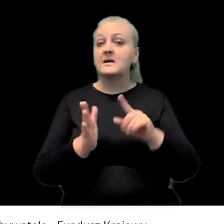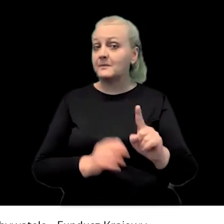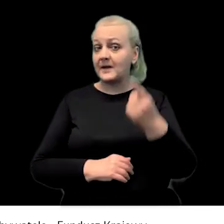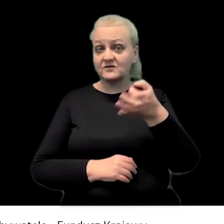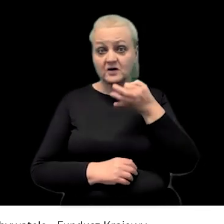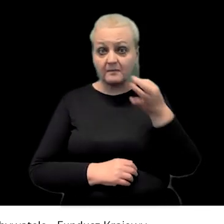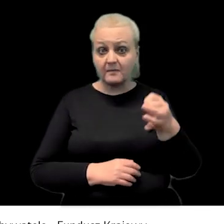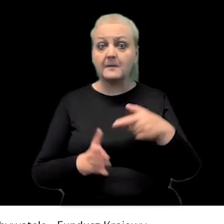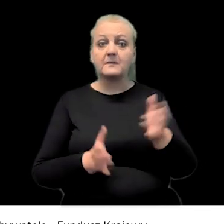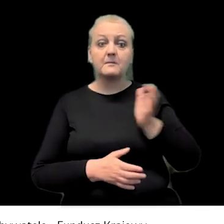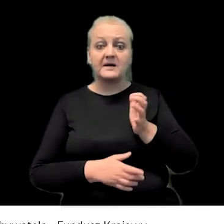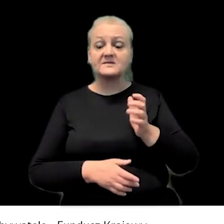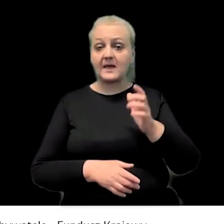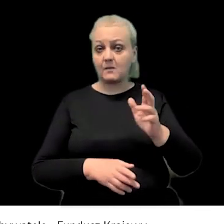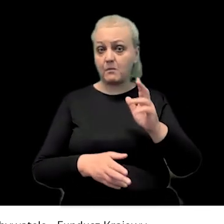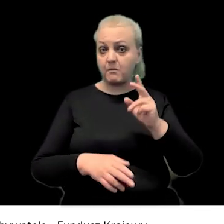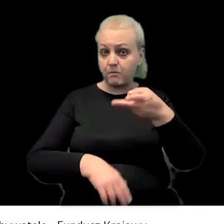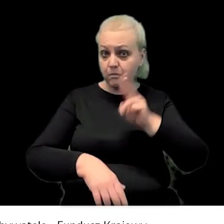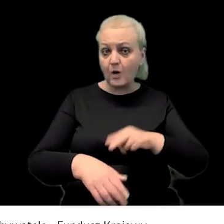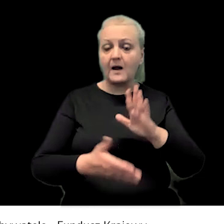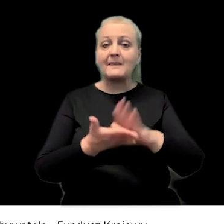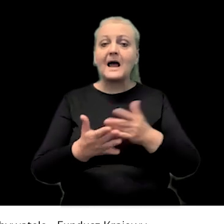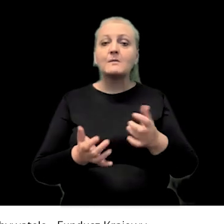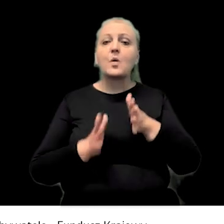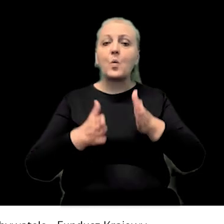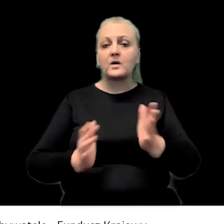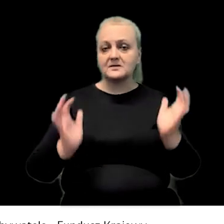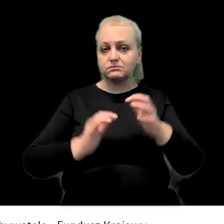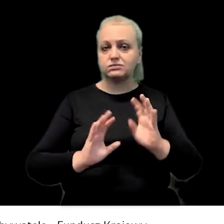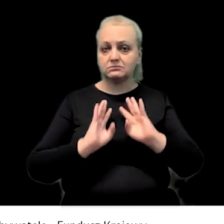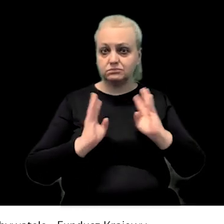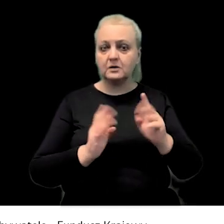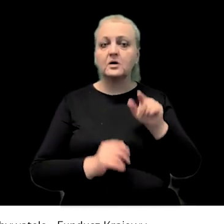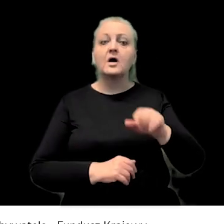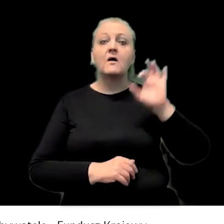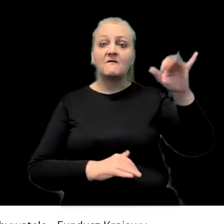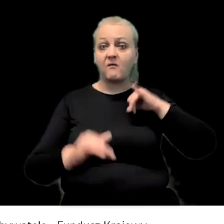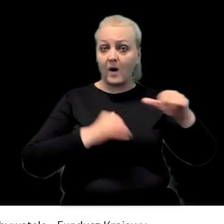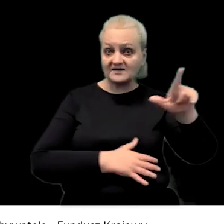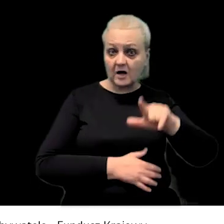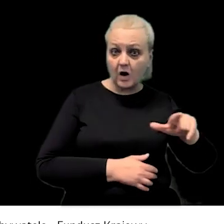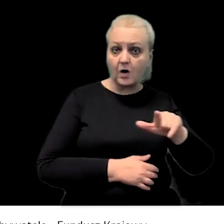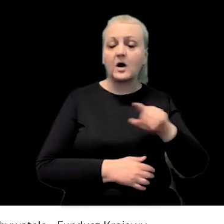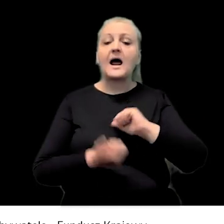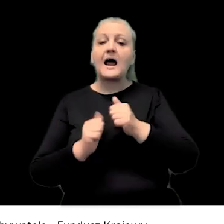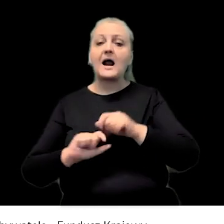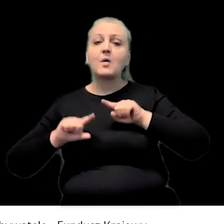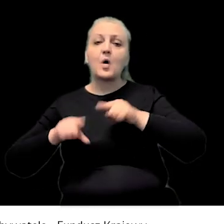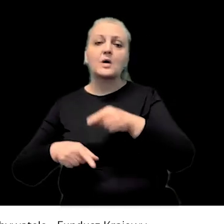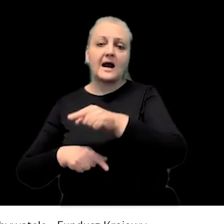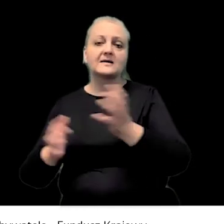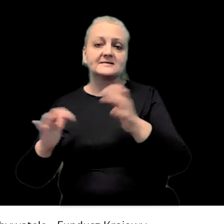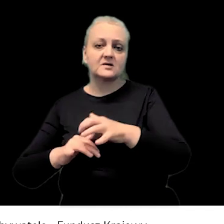po kolei. Więc pierwsze pytanie, czy zabezpieczenie policji, na przykład zgromadzenie na ulicy, jest po stronie władzy